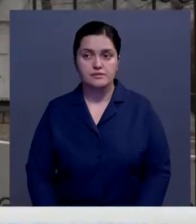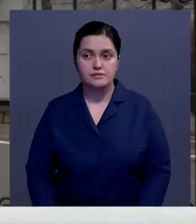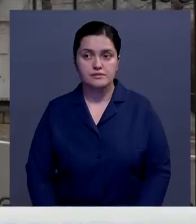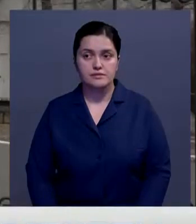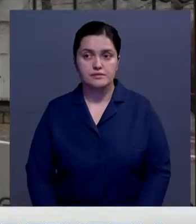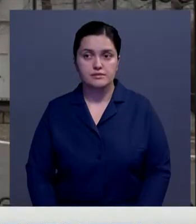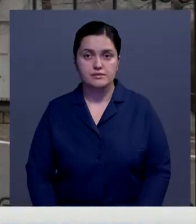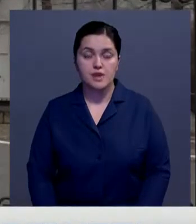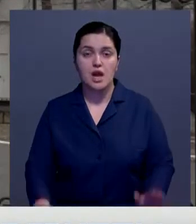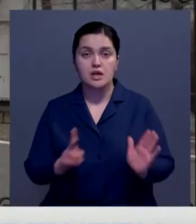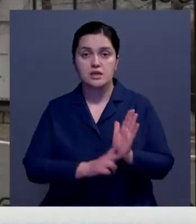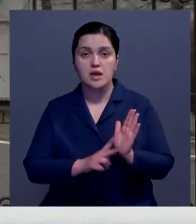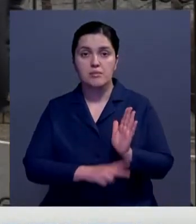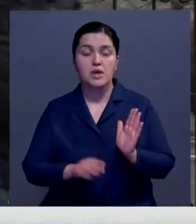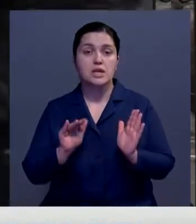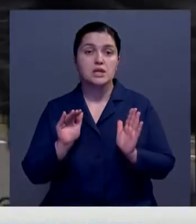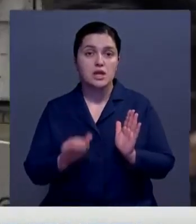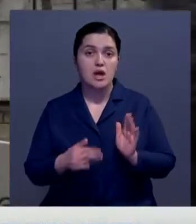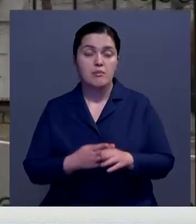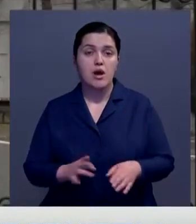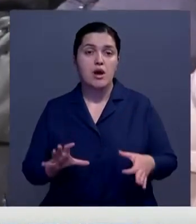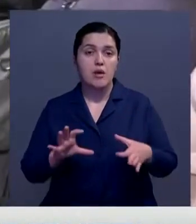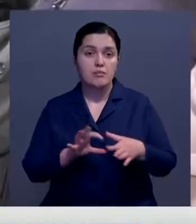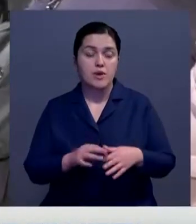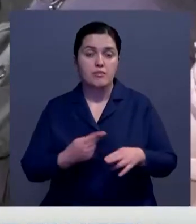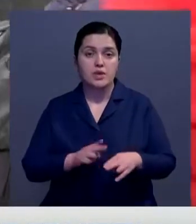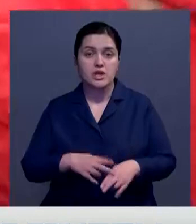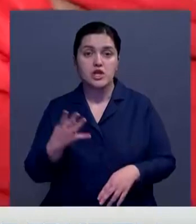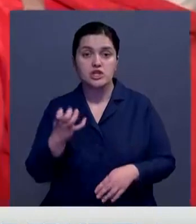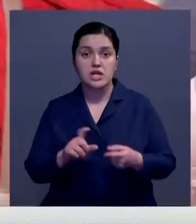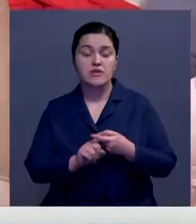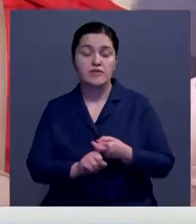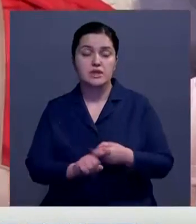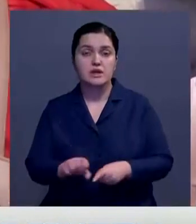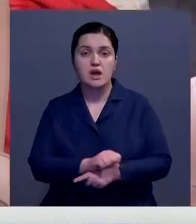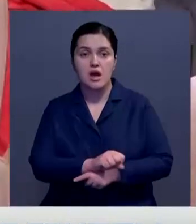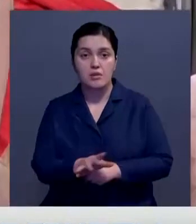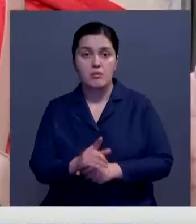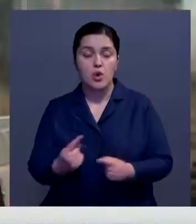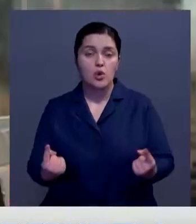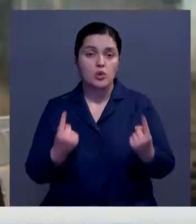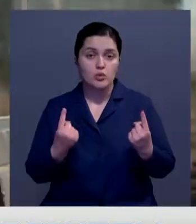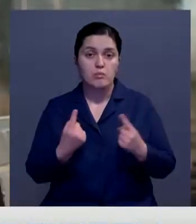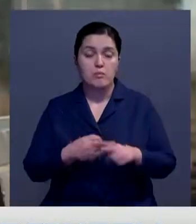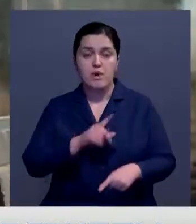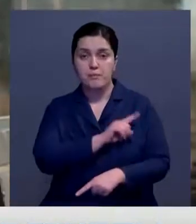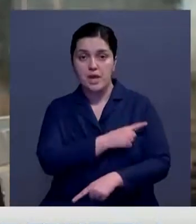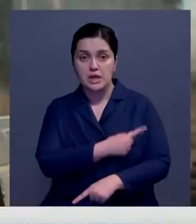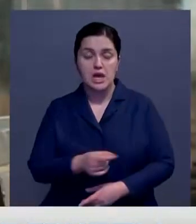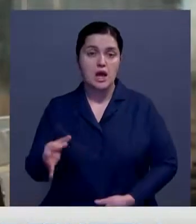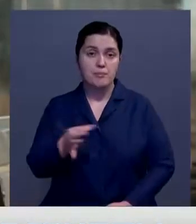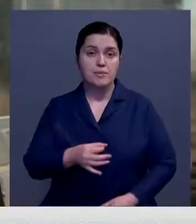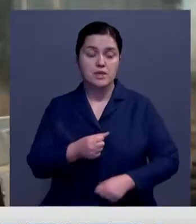70 тысяч прикрепленных к пациентам, 400 инфицированных коронавирусом. В одной из самых крупных поликлиник областного центра